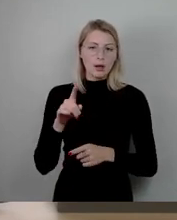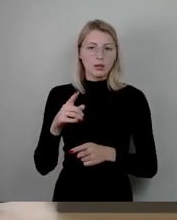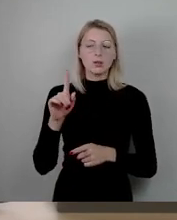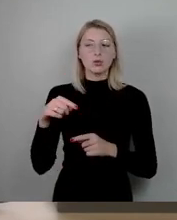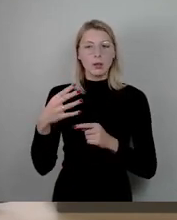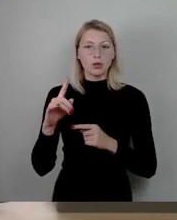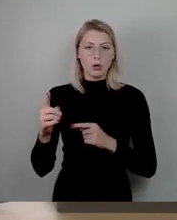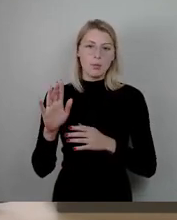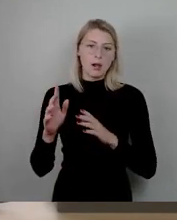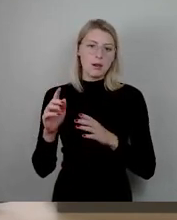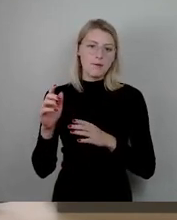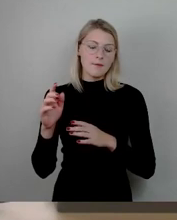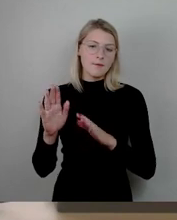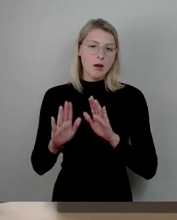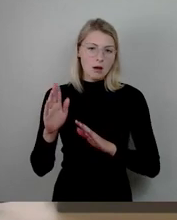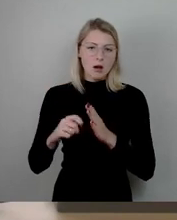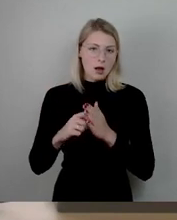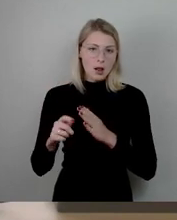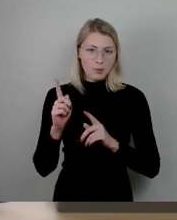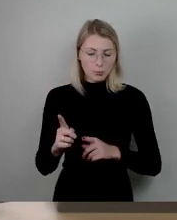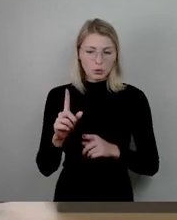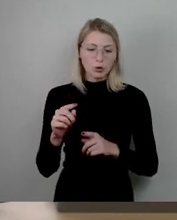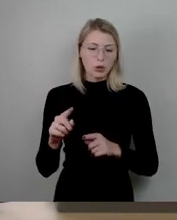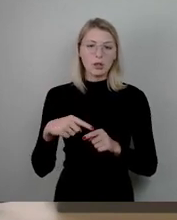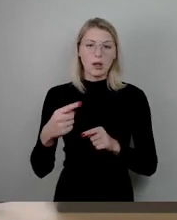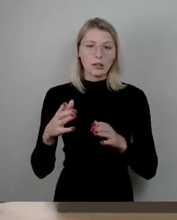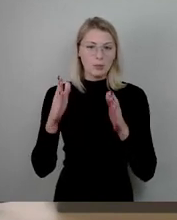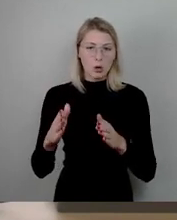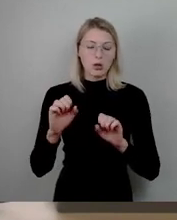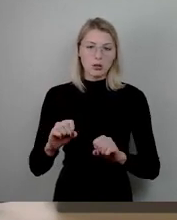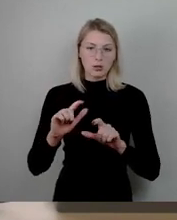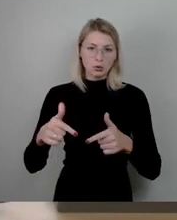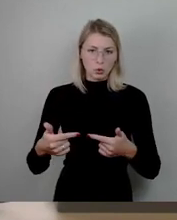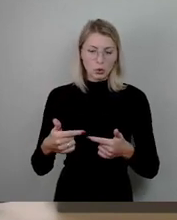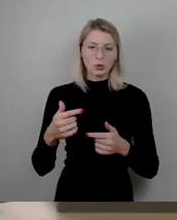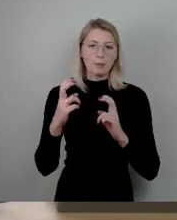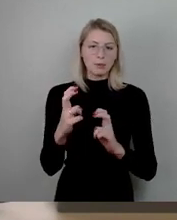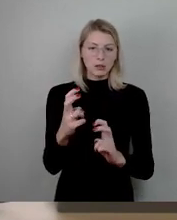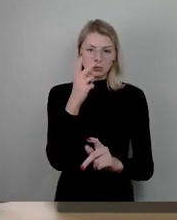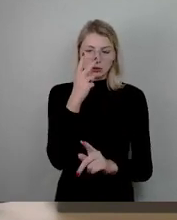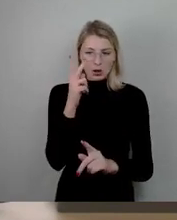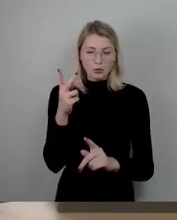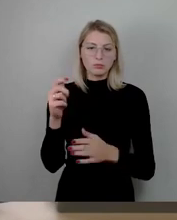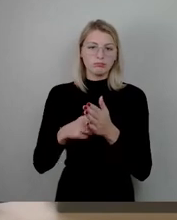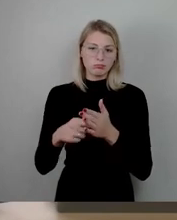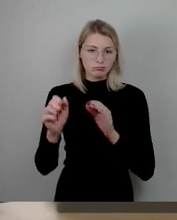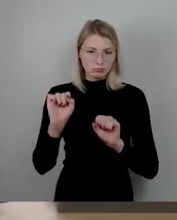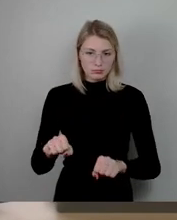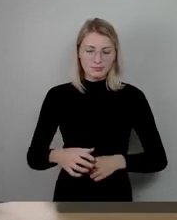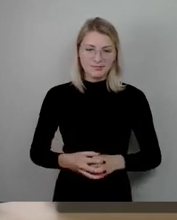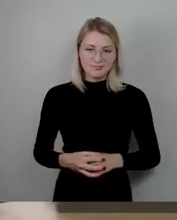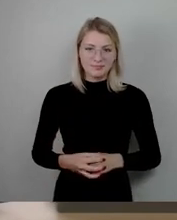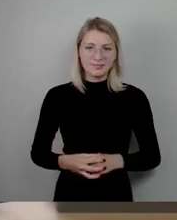günstig, dass wir es im nächsten Block gleich dann auch die Besetzung mit vornehmen können. Zur